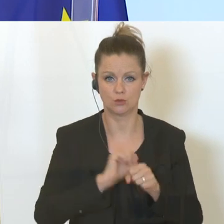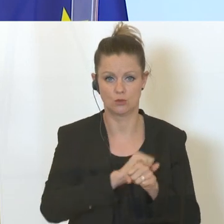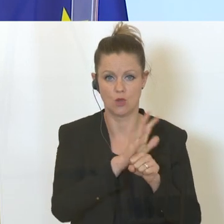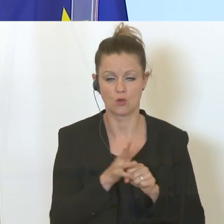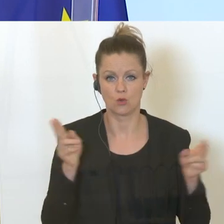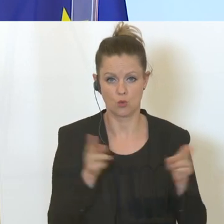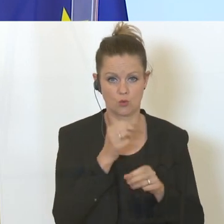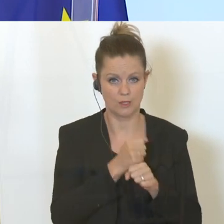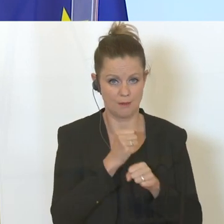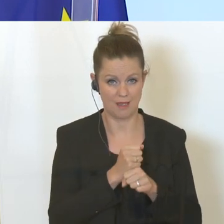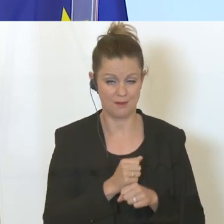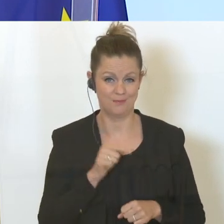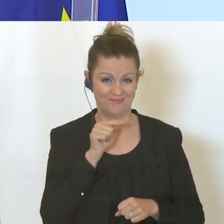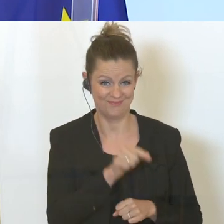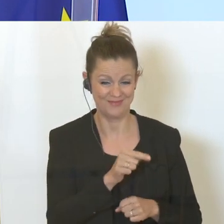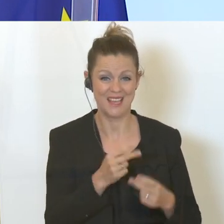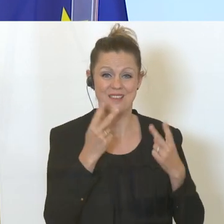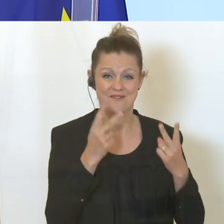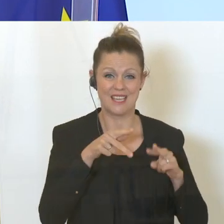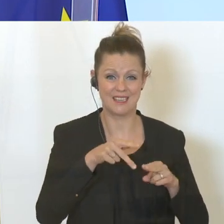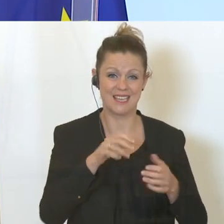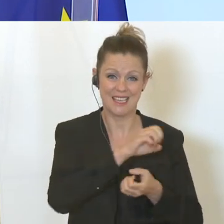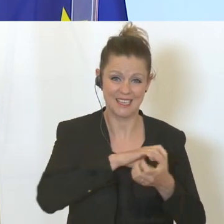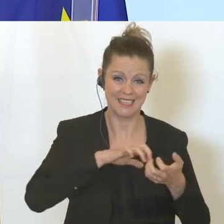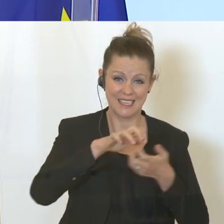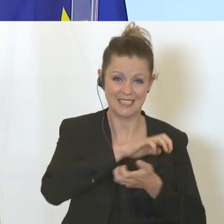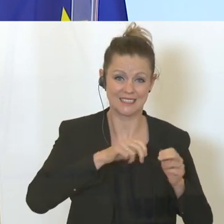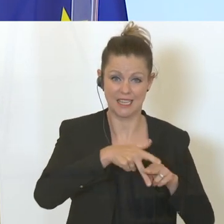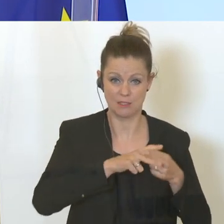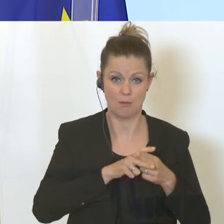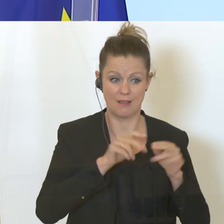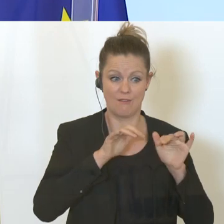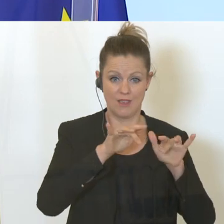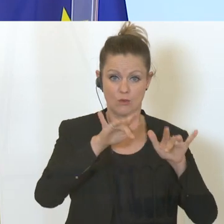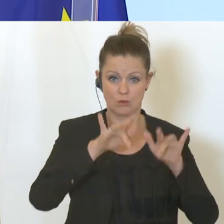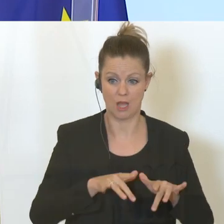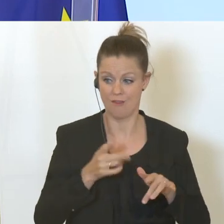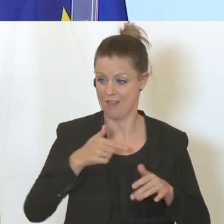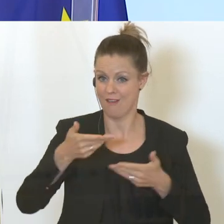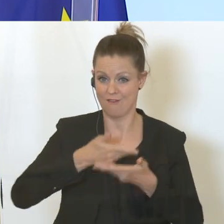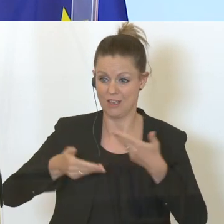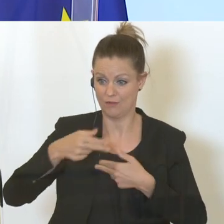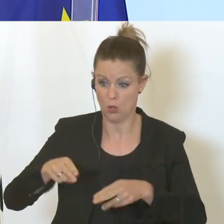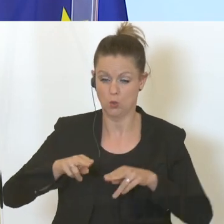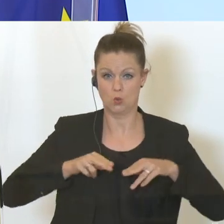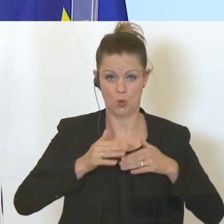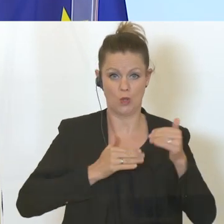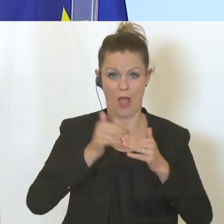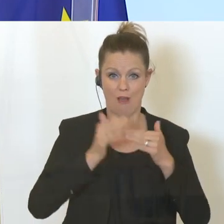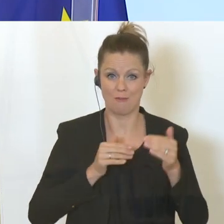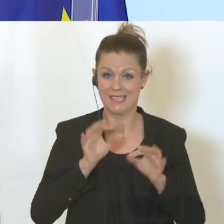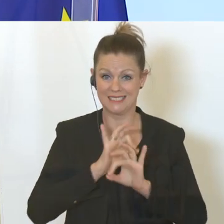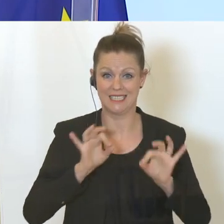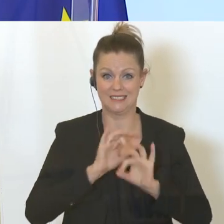Wir sehen, dass dieses wichtige Kriseninstrument wirkt und auch jetzt beim Comeback, der von Österreich ganz